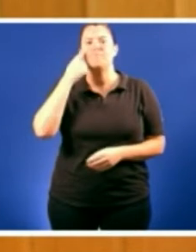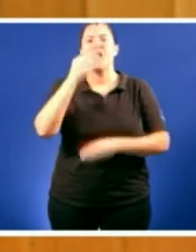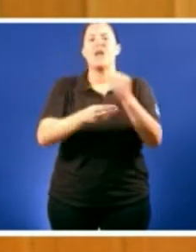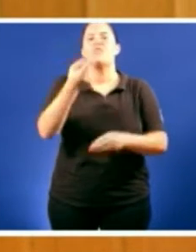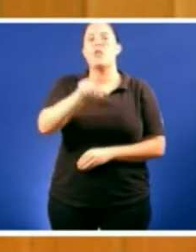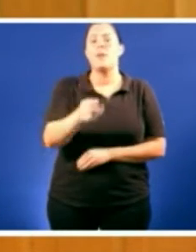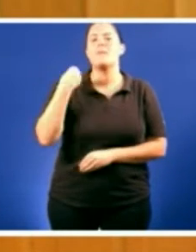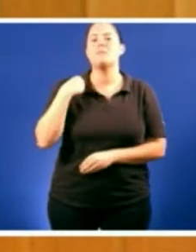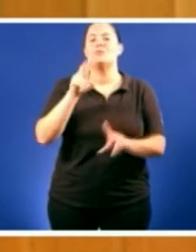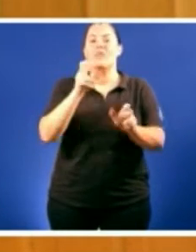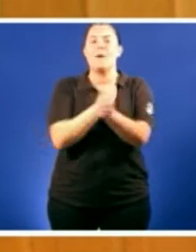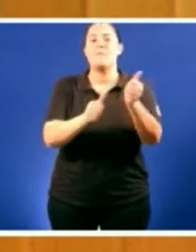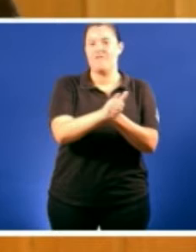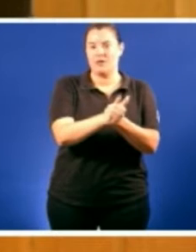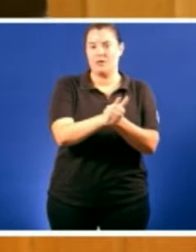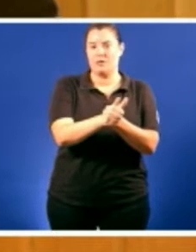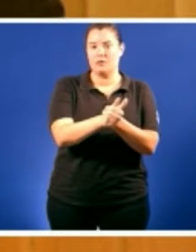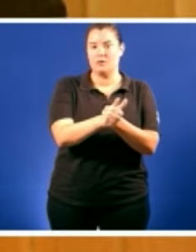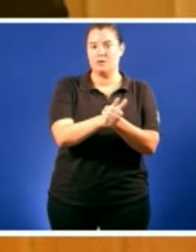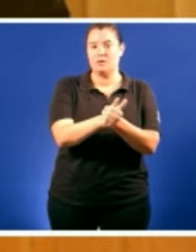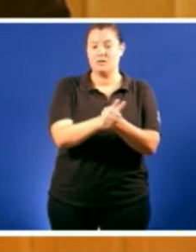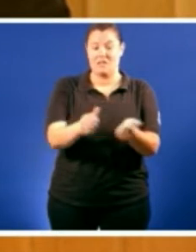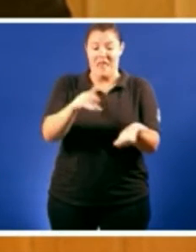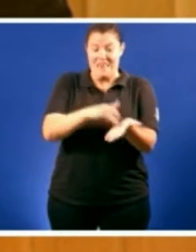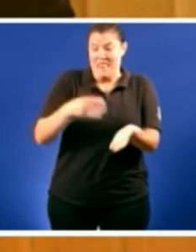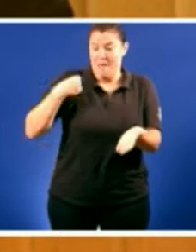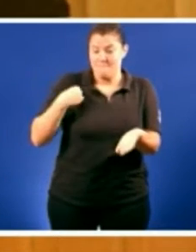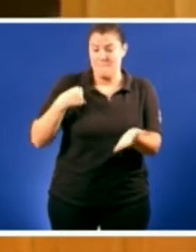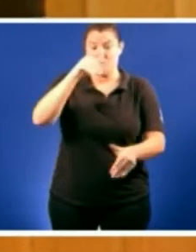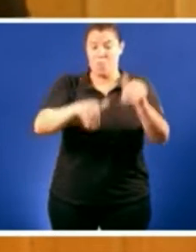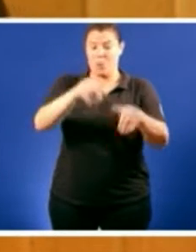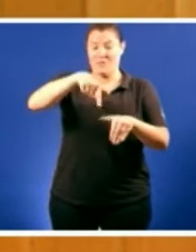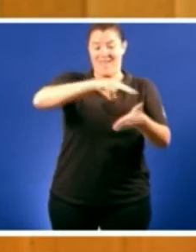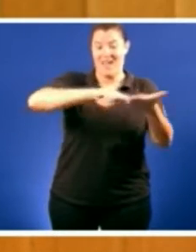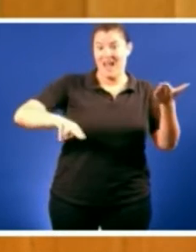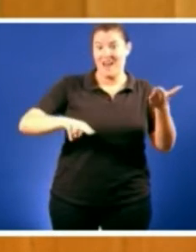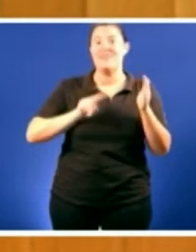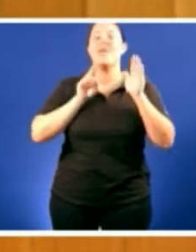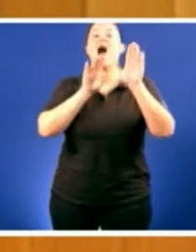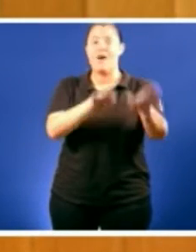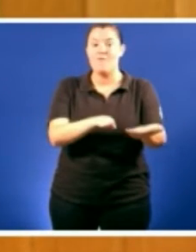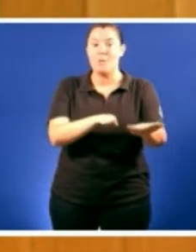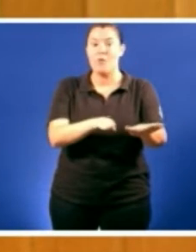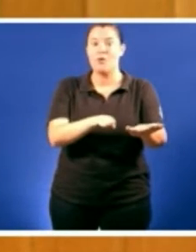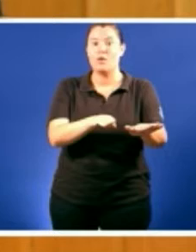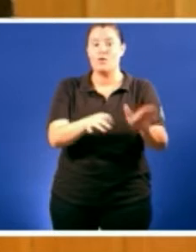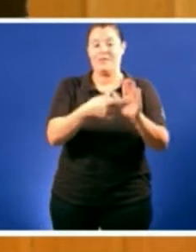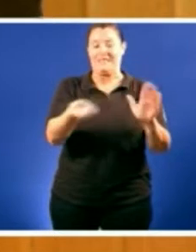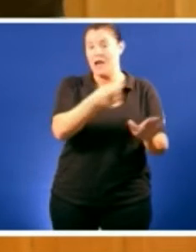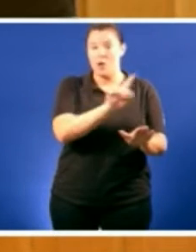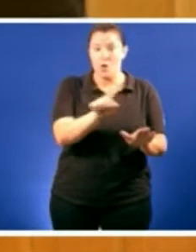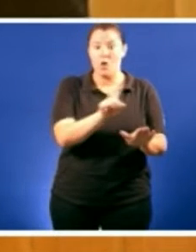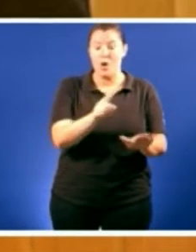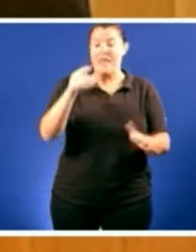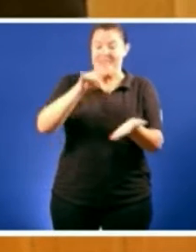preferentes. O mesmo día que votaban en Galiza a favor de que non se desaplicase unha quita, o mesmo